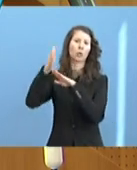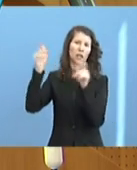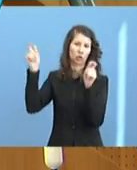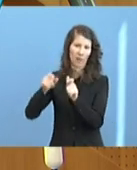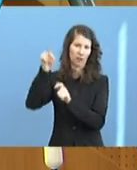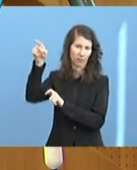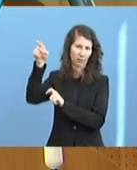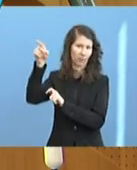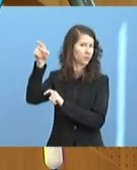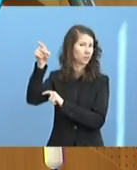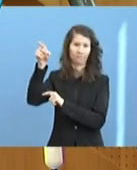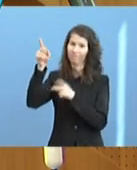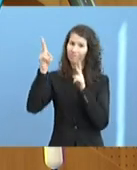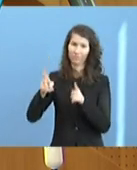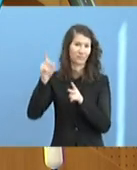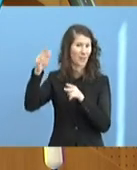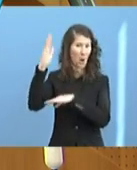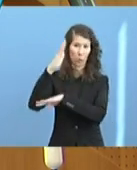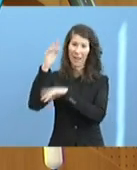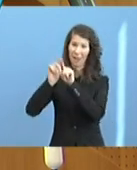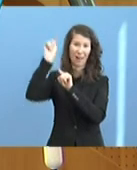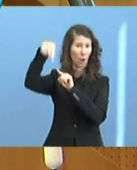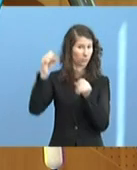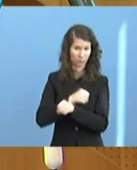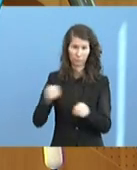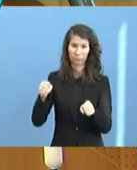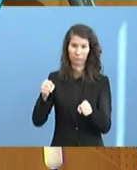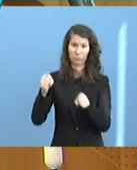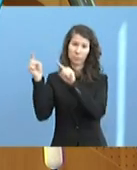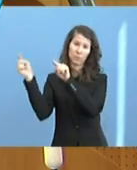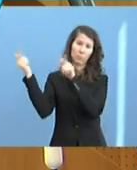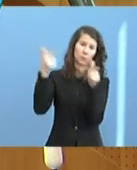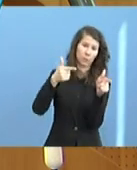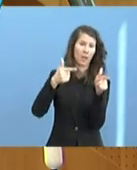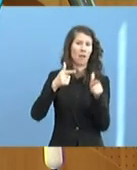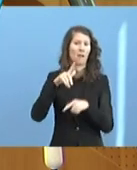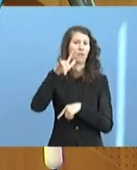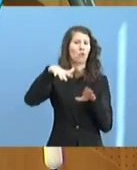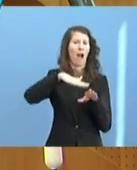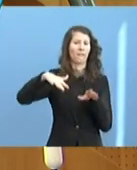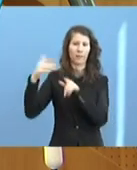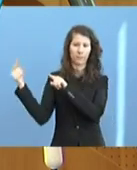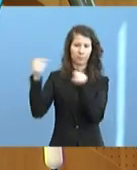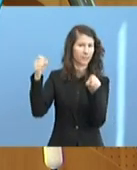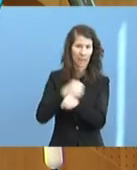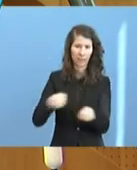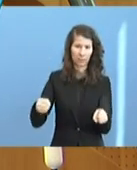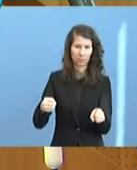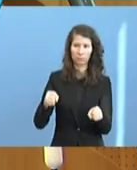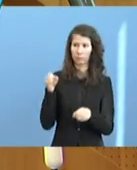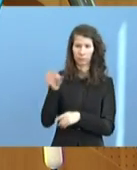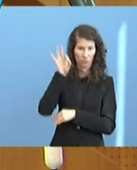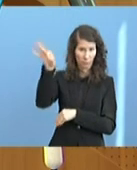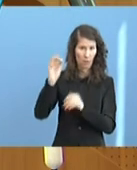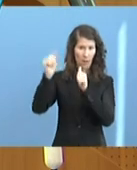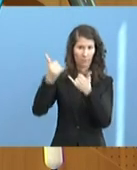teilweise gar nicht mehr raus aus ihren Hotels, um zum Flughafen zum Beispiel zu gelangen. Was machen Sie dort konkret für diese Menschen? Und zum anderen